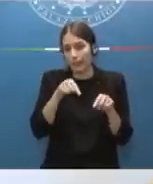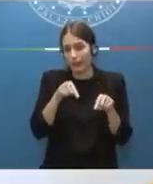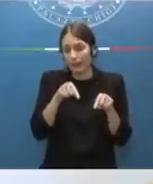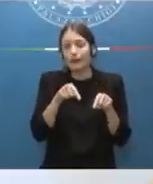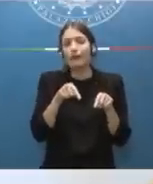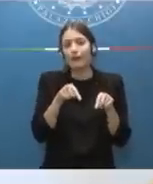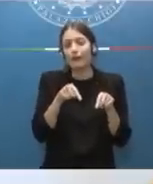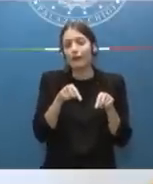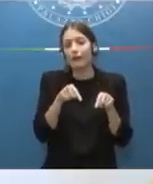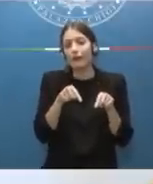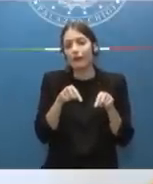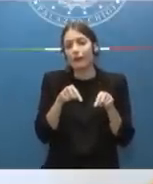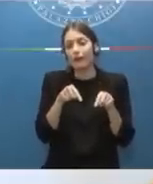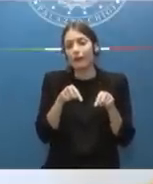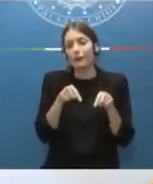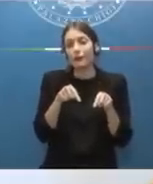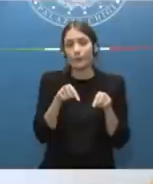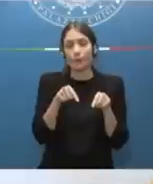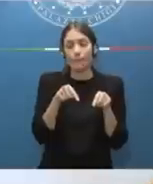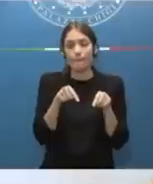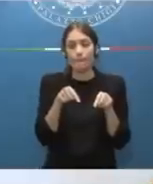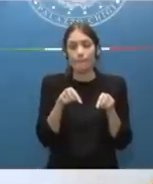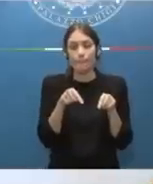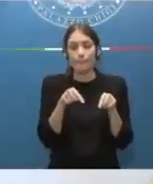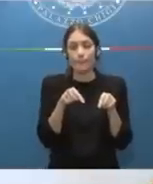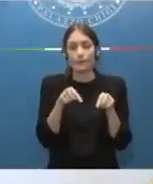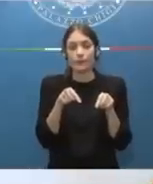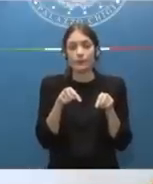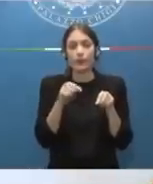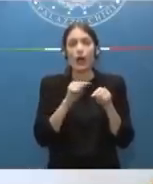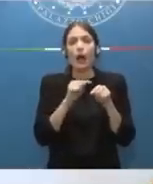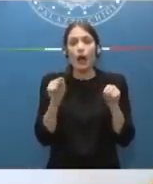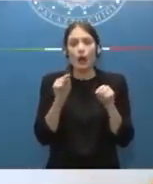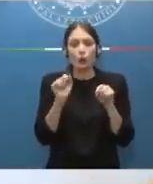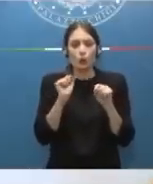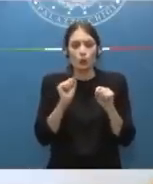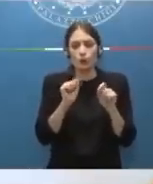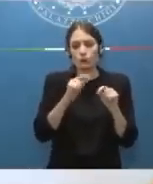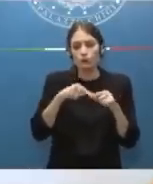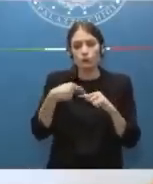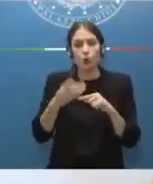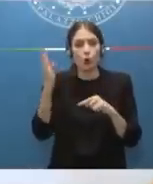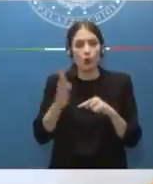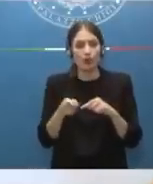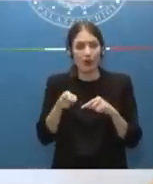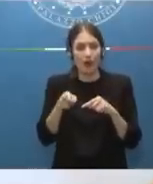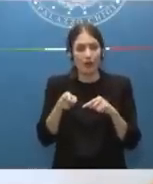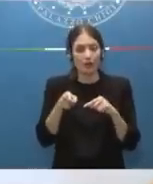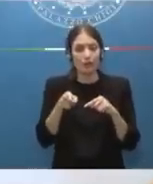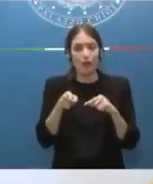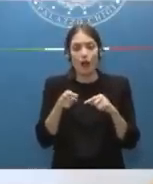o addirittura sono stati presupposti per una condanna e sono diventati praticamente